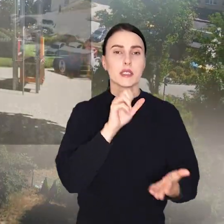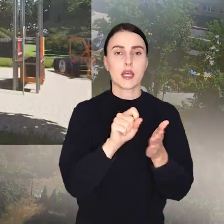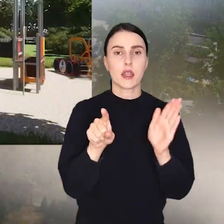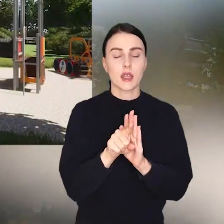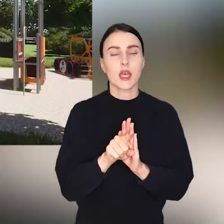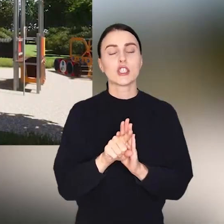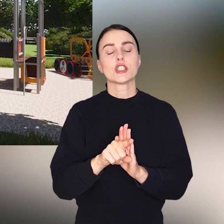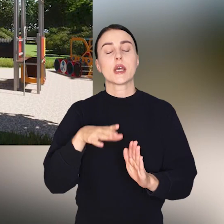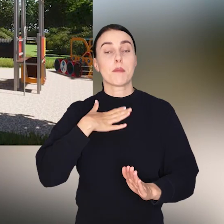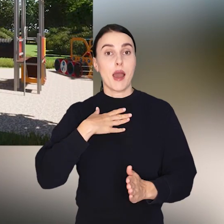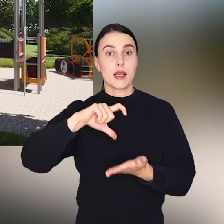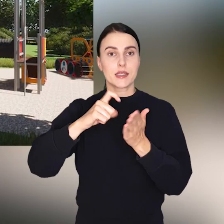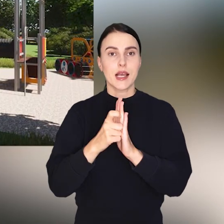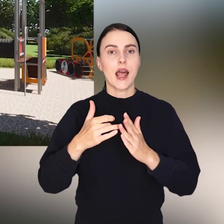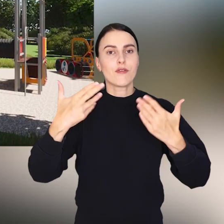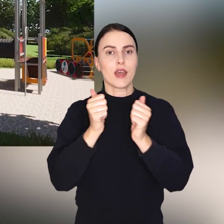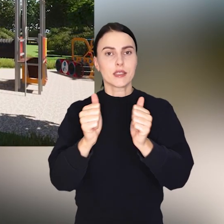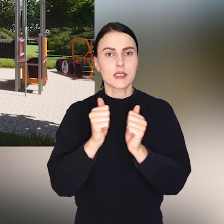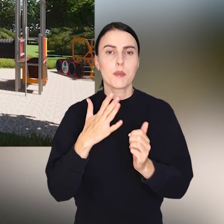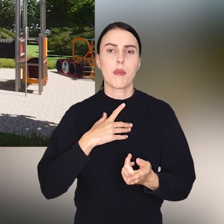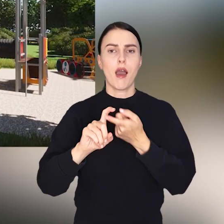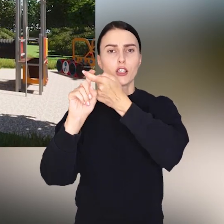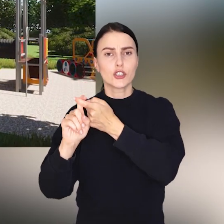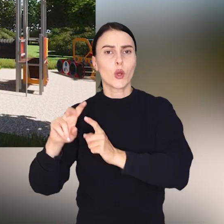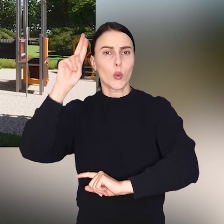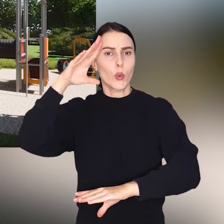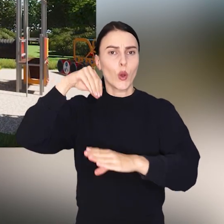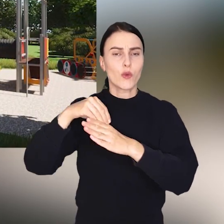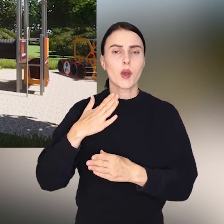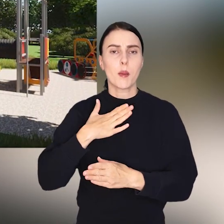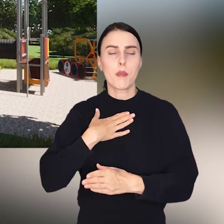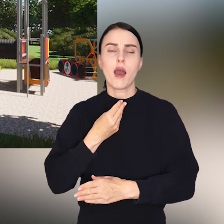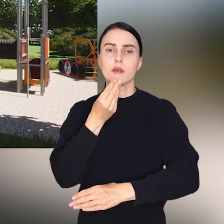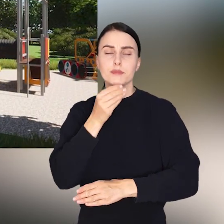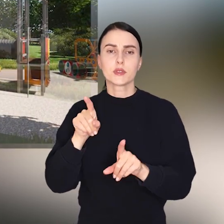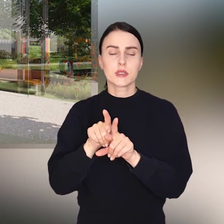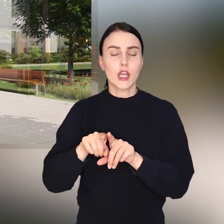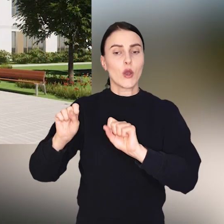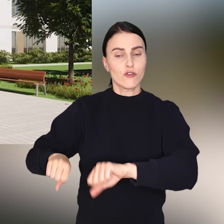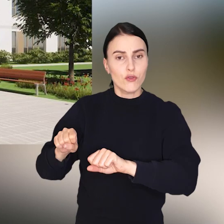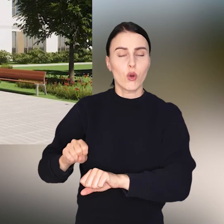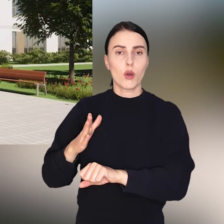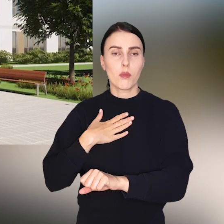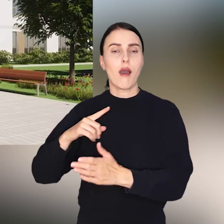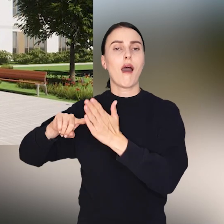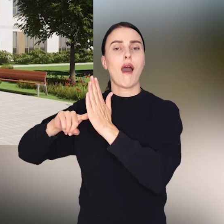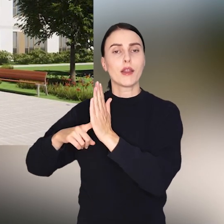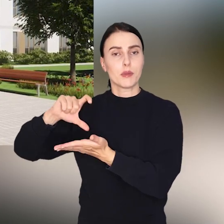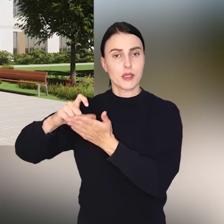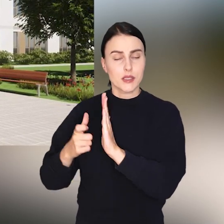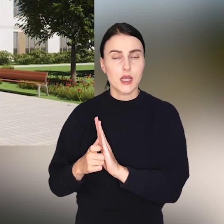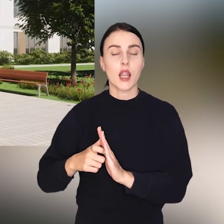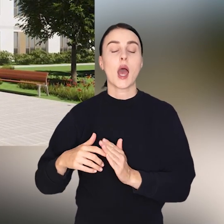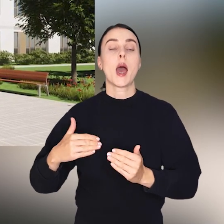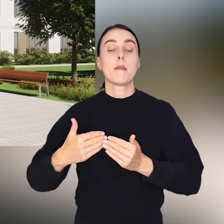jedna sala wielofunkcyjna. Do tego szatnie, sanitariaty, węzły żywienia, wózkownia i zaplecze administracyjne.